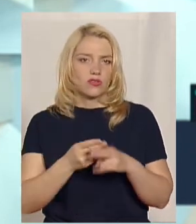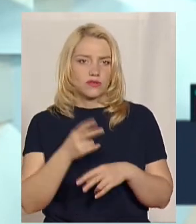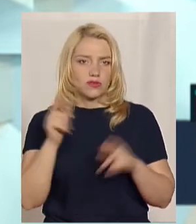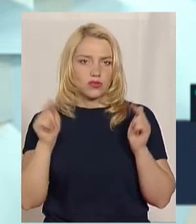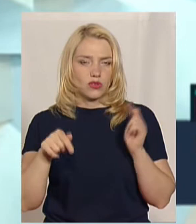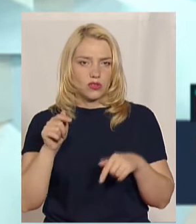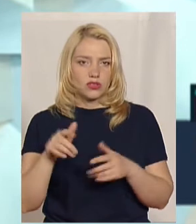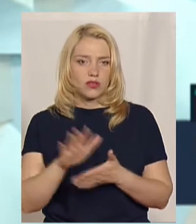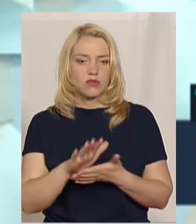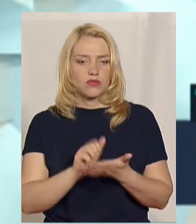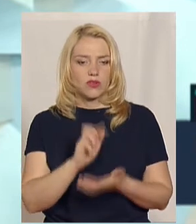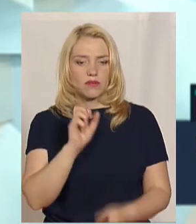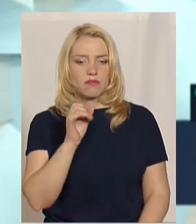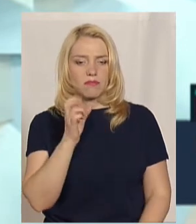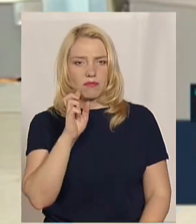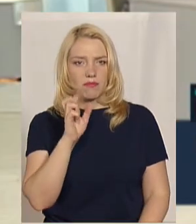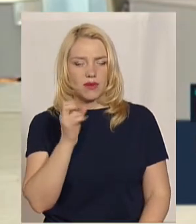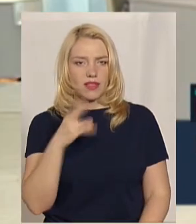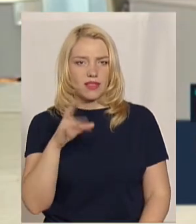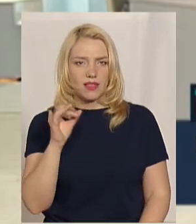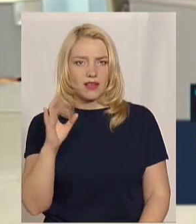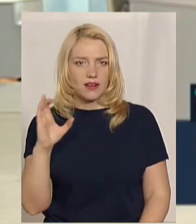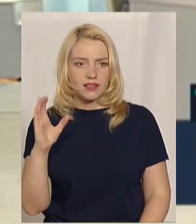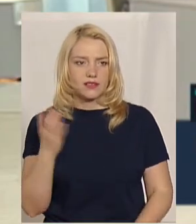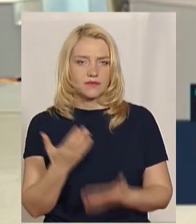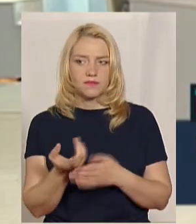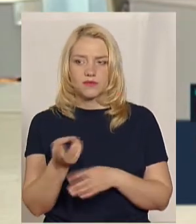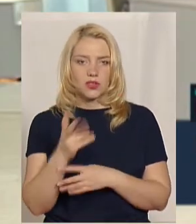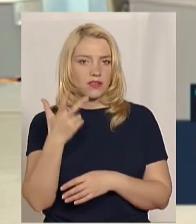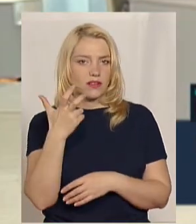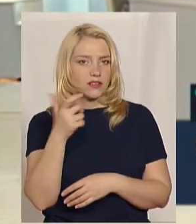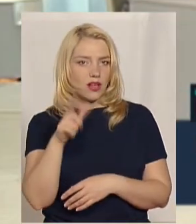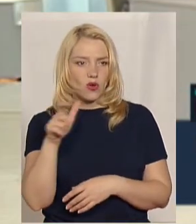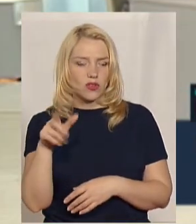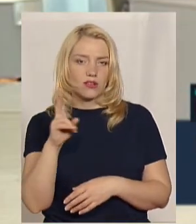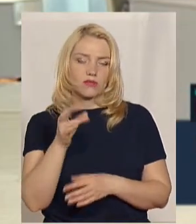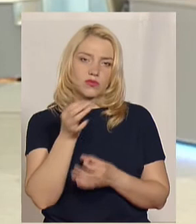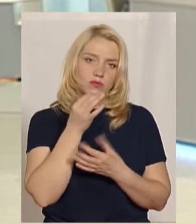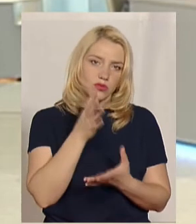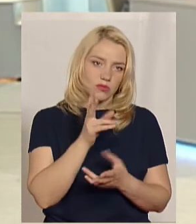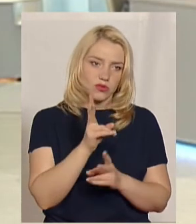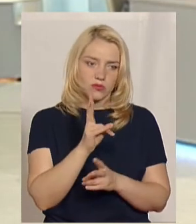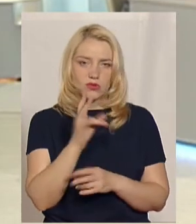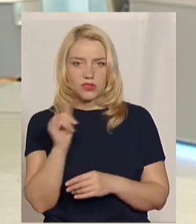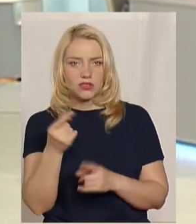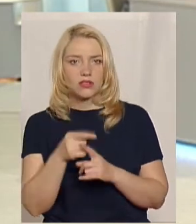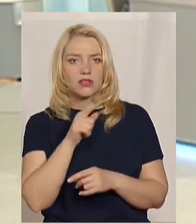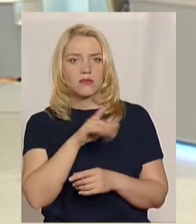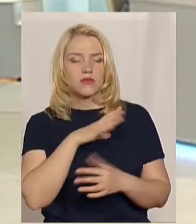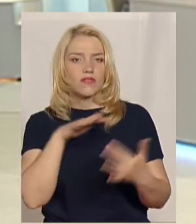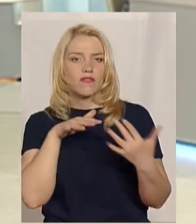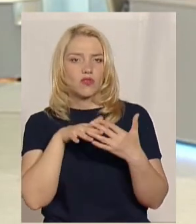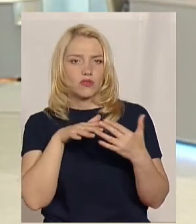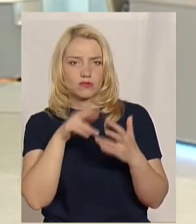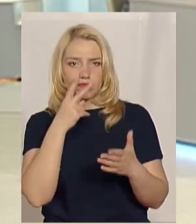На позивний Бандерас прийшло, здається, і 300, але комусь подобалось, комусь ні. Тому що там воєнні події